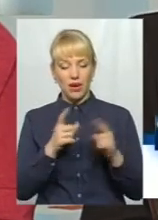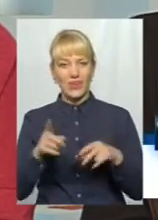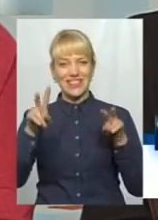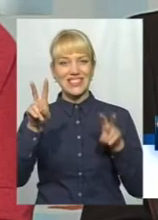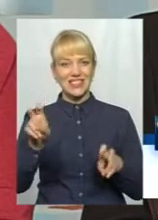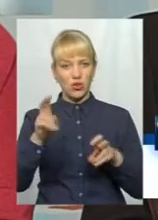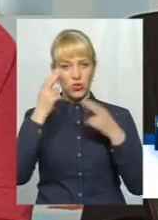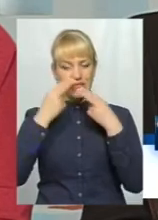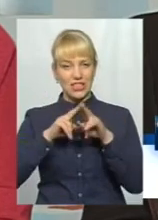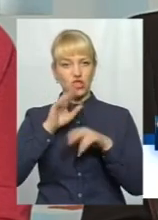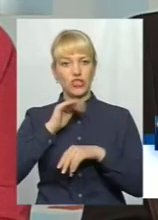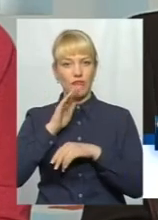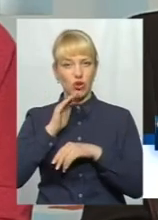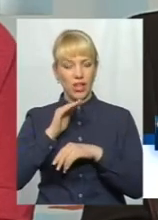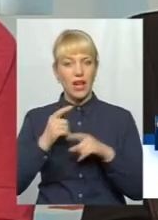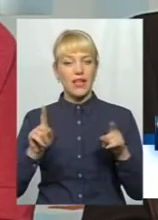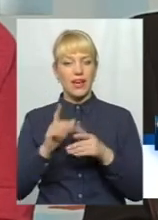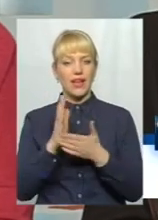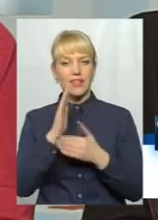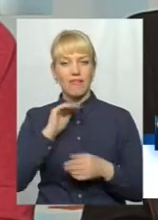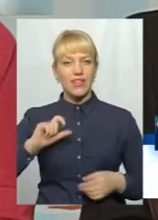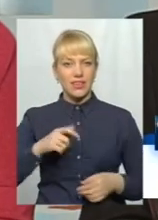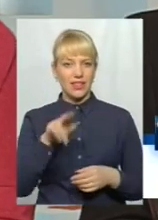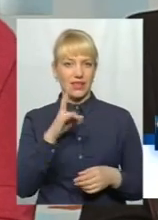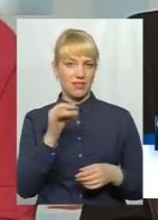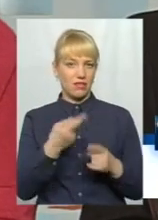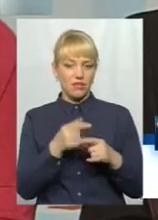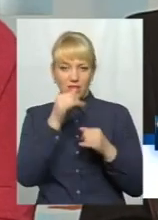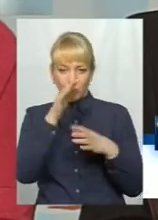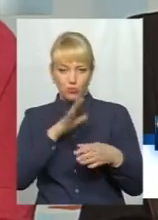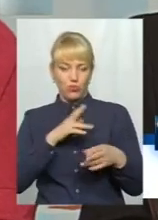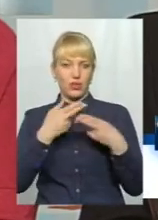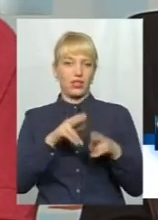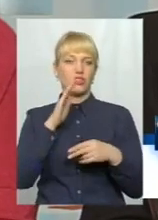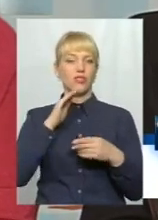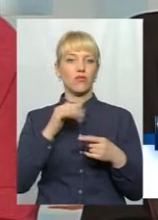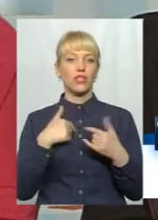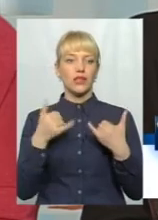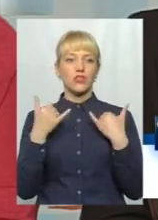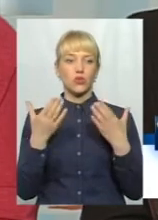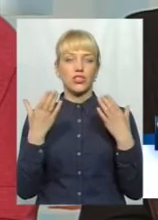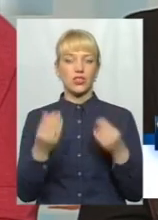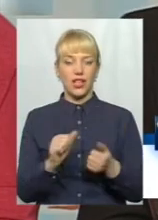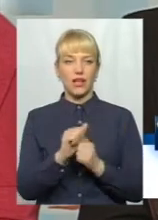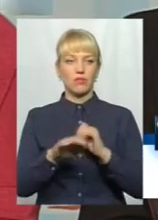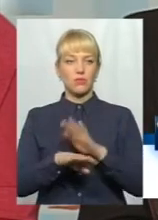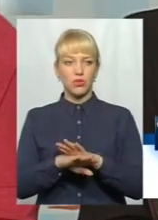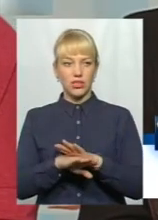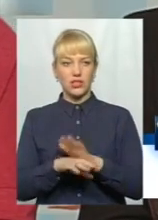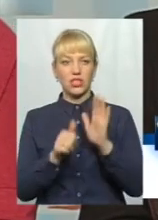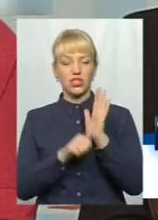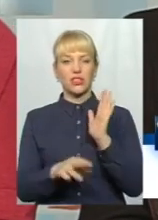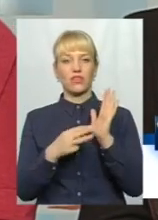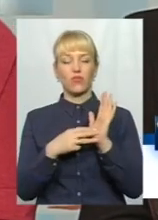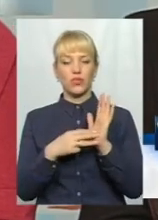технічної води, який є в Дністрі. Він не може бути технічним, тому що на сьогоднішній день я вже говорив, Кам'янець подільшує 68